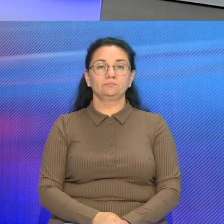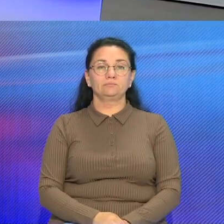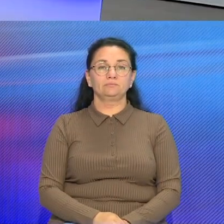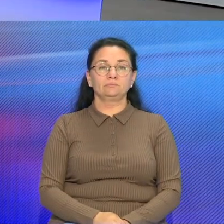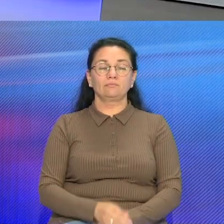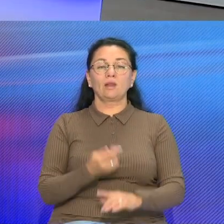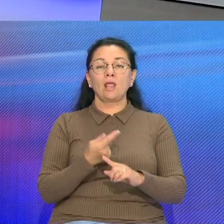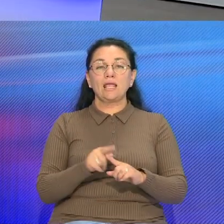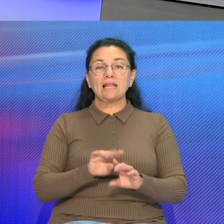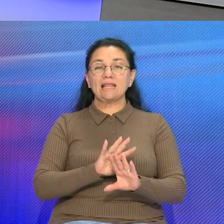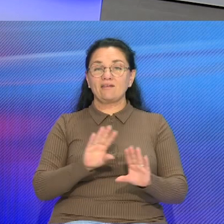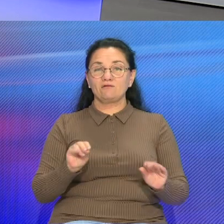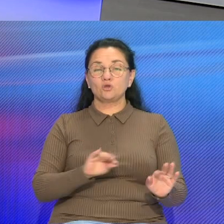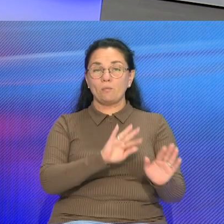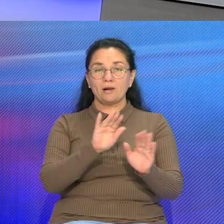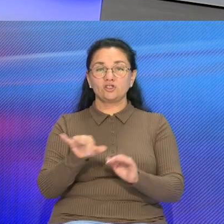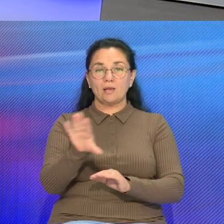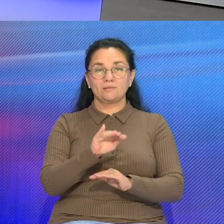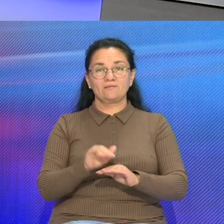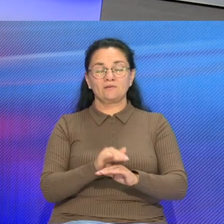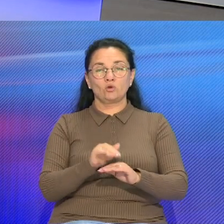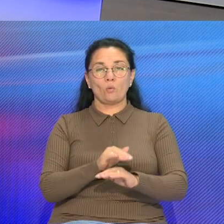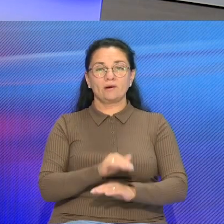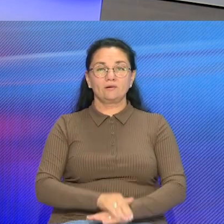И на геттемусе раз витваемся усягу доброго